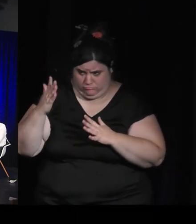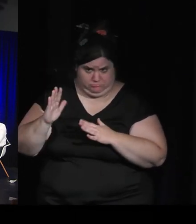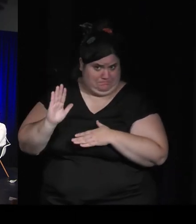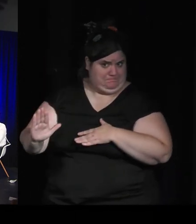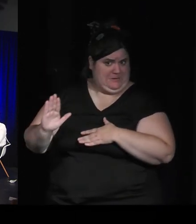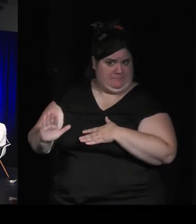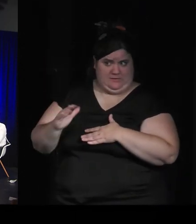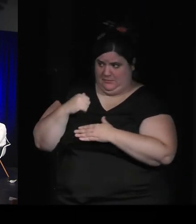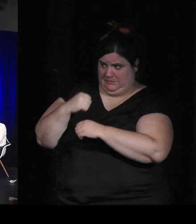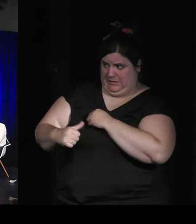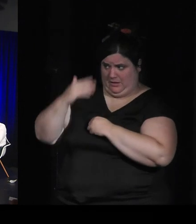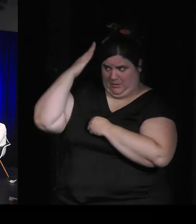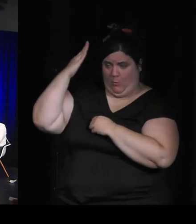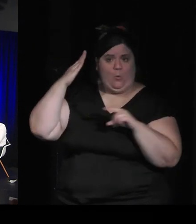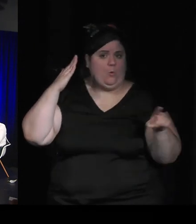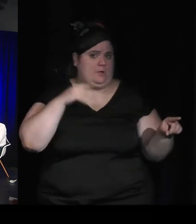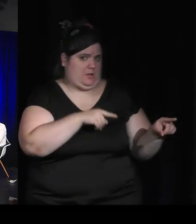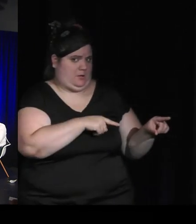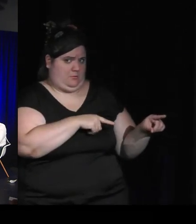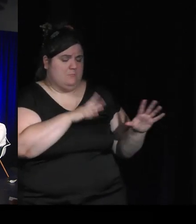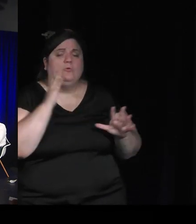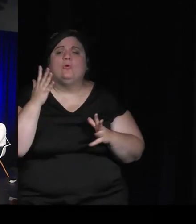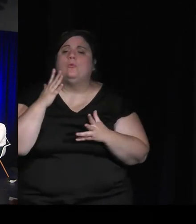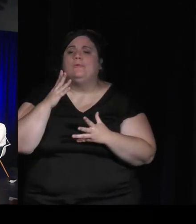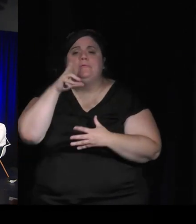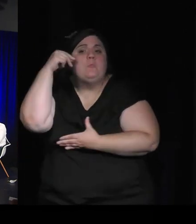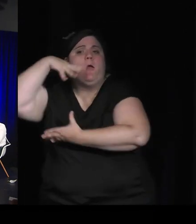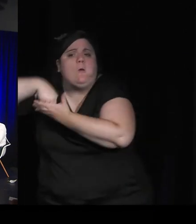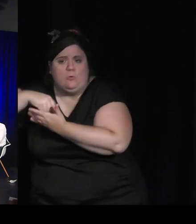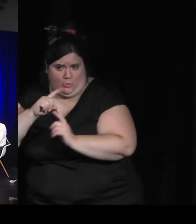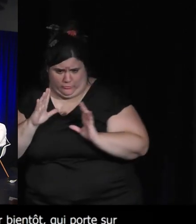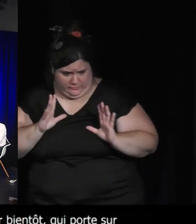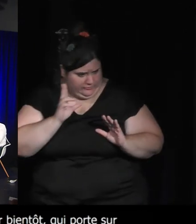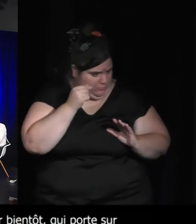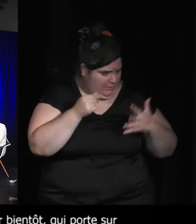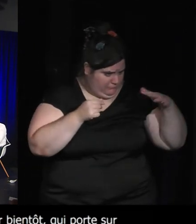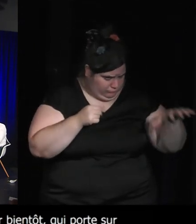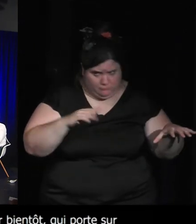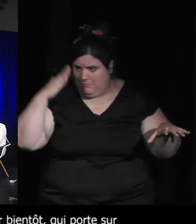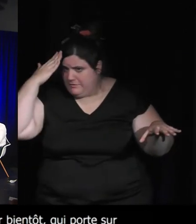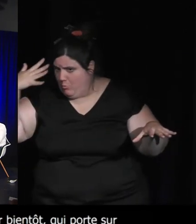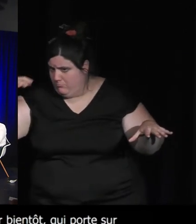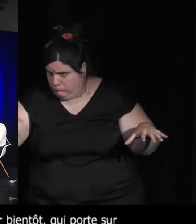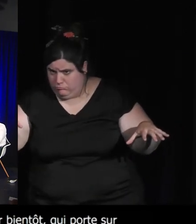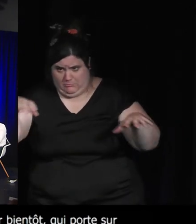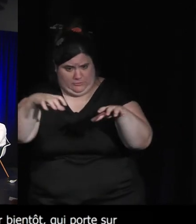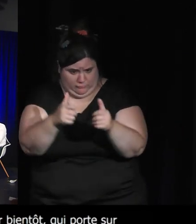animaux opposés à simplement aux pratiques humaines dans ce jeu là vous